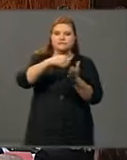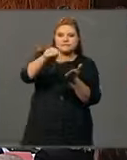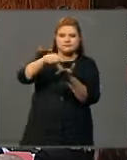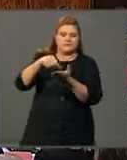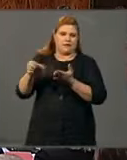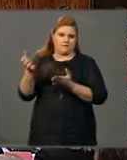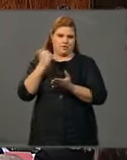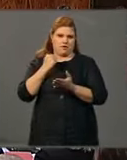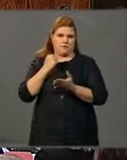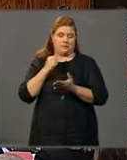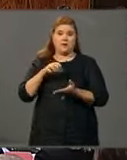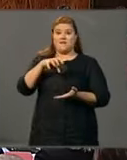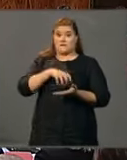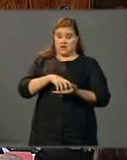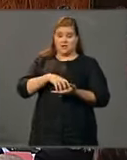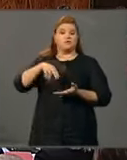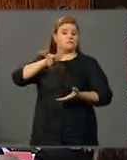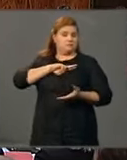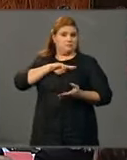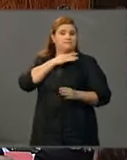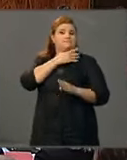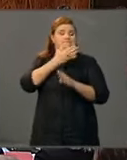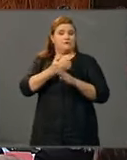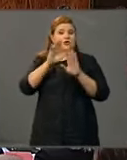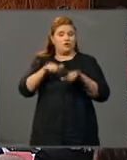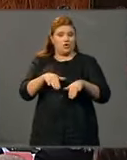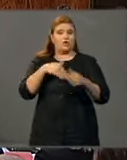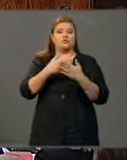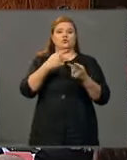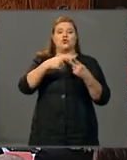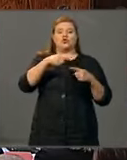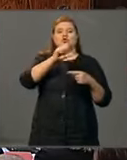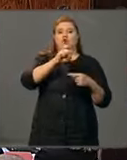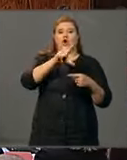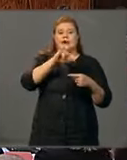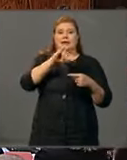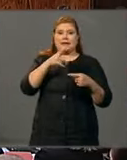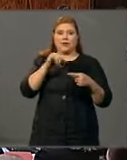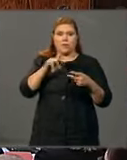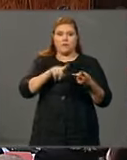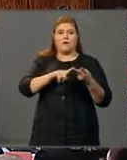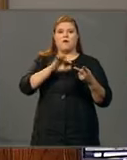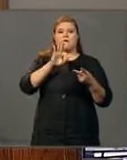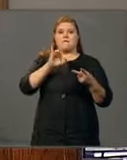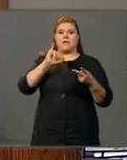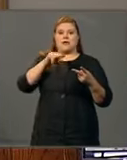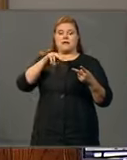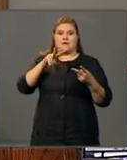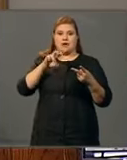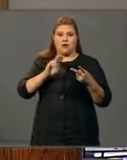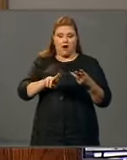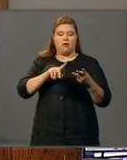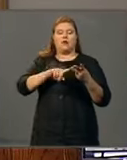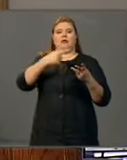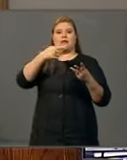Valtiolla on ollut myös vastuita Talvivaarassa Solidiumin, Finveran sekä Tekesin kautta. Valtion